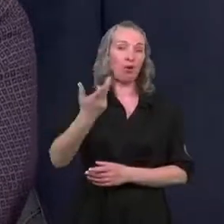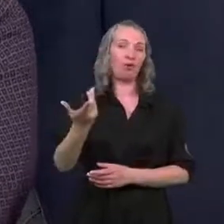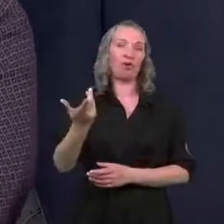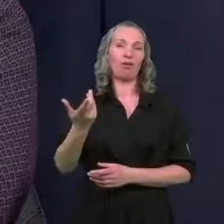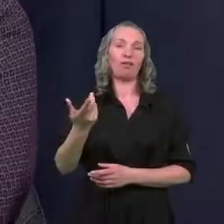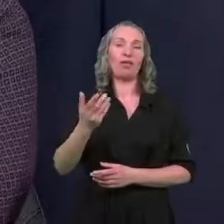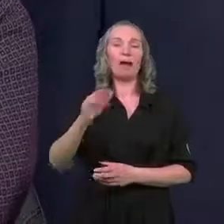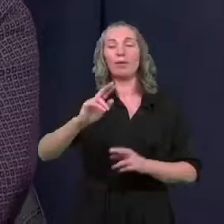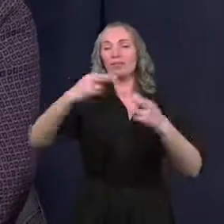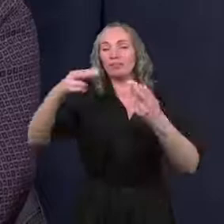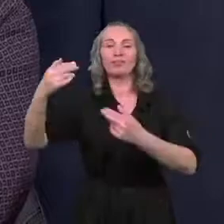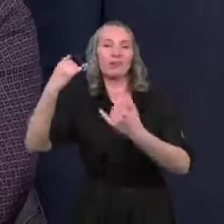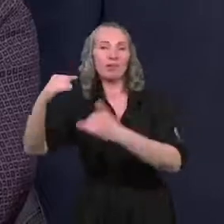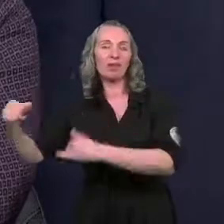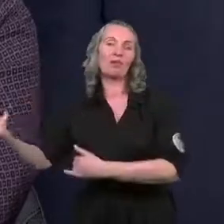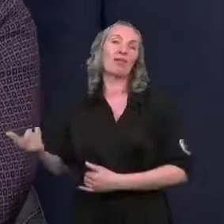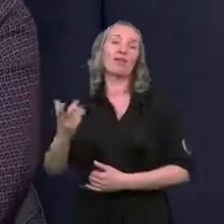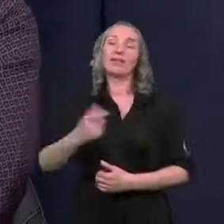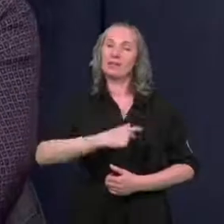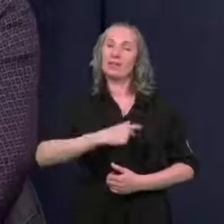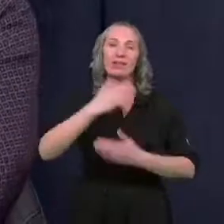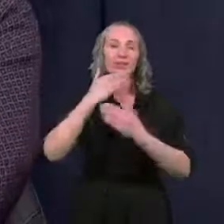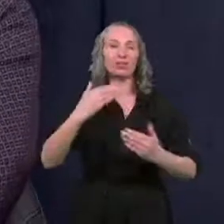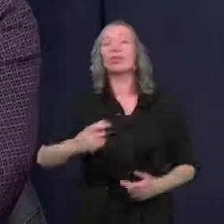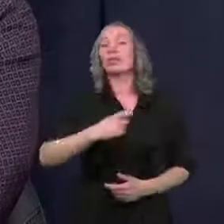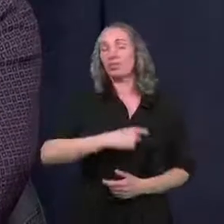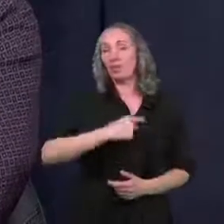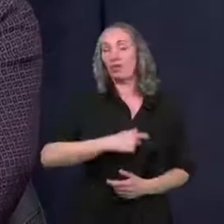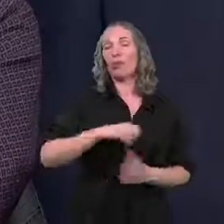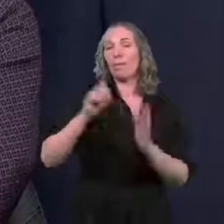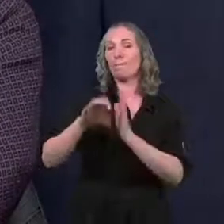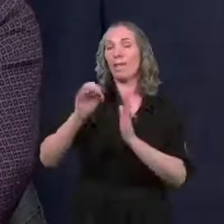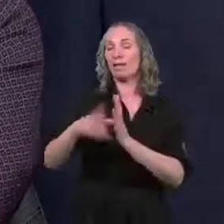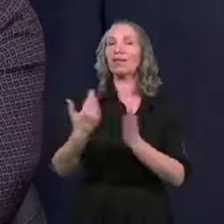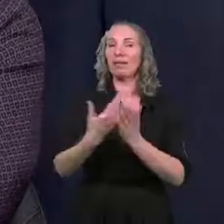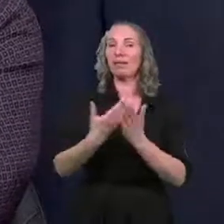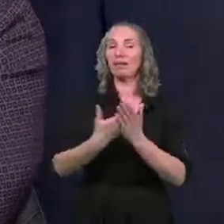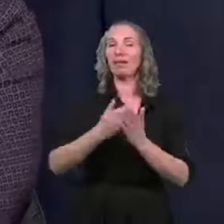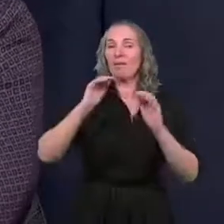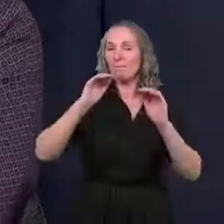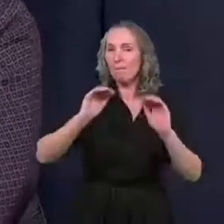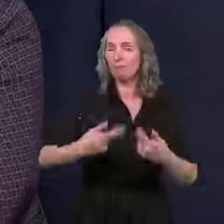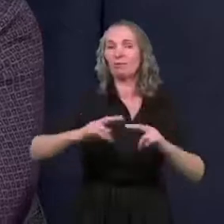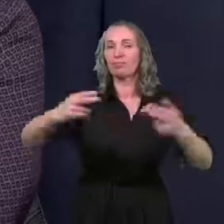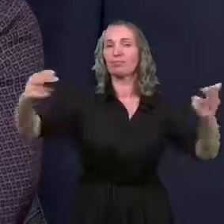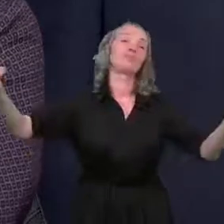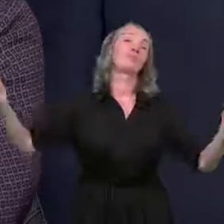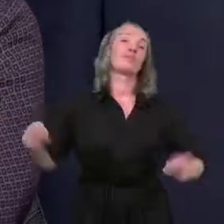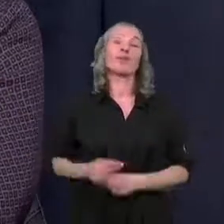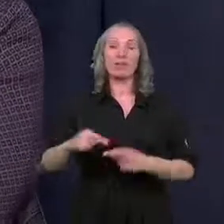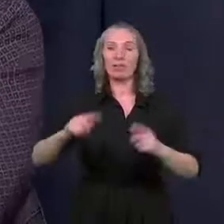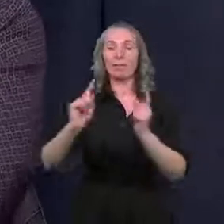rodzaju przekazów, także bardzo serdecznie za to dziękujemy. Dziękujemy też mediom za to, że umożliwiają nasze